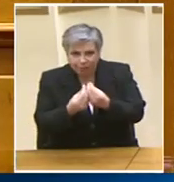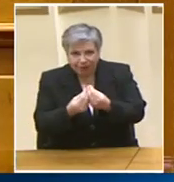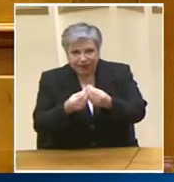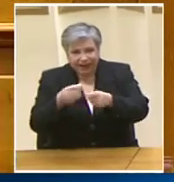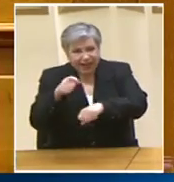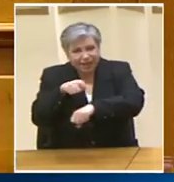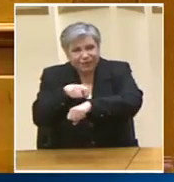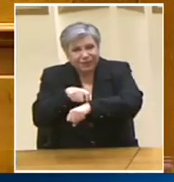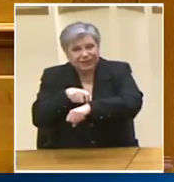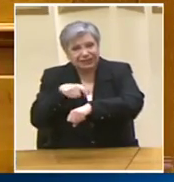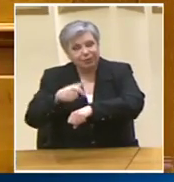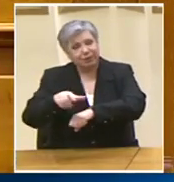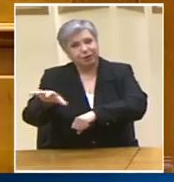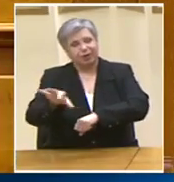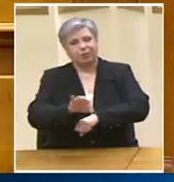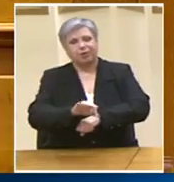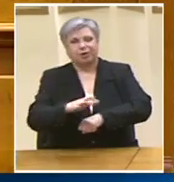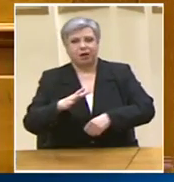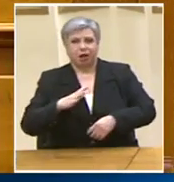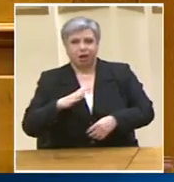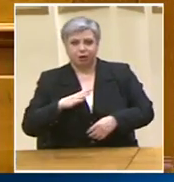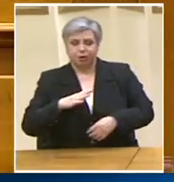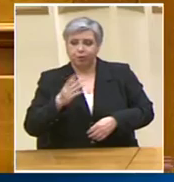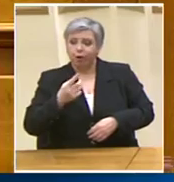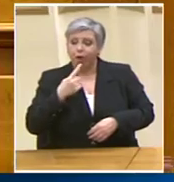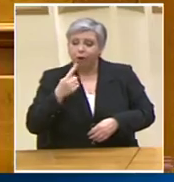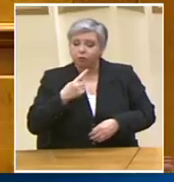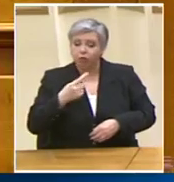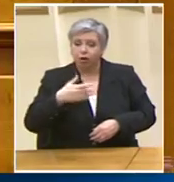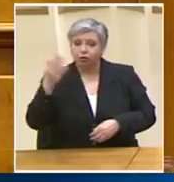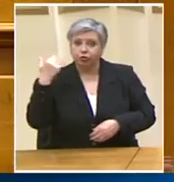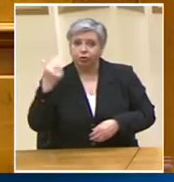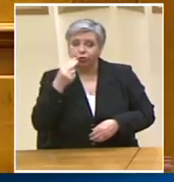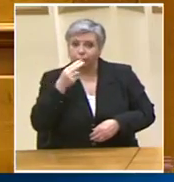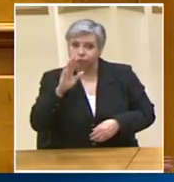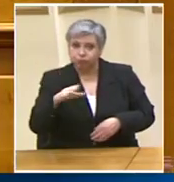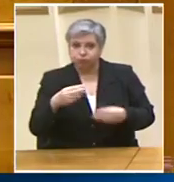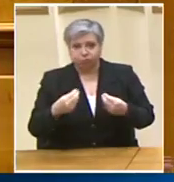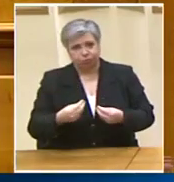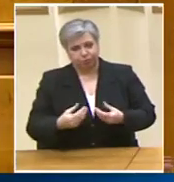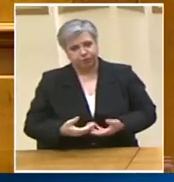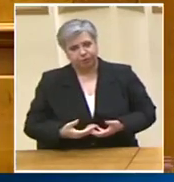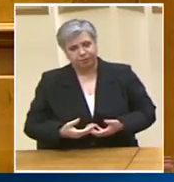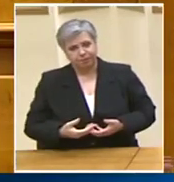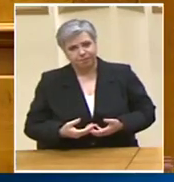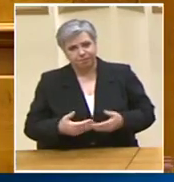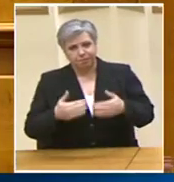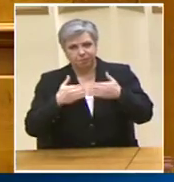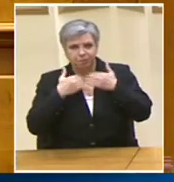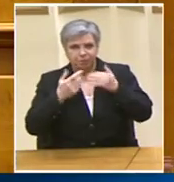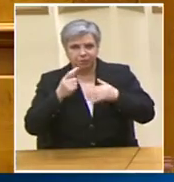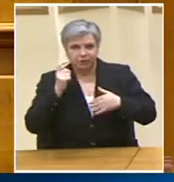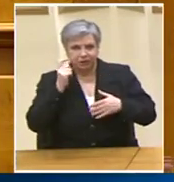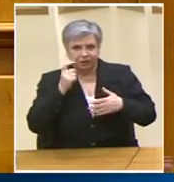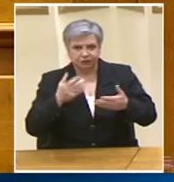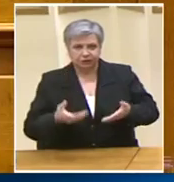Αλλά βέβαια Καταλαβαίνουμε όλοι μας το γιατί Διότι δεν αποπέμπεται έτσι εύκολα Ο ταμείας του